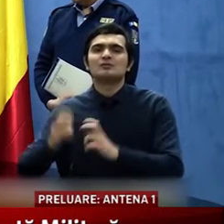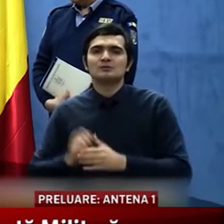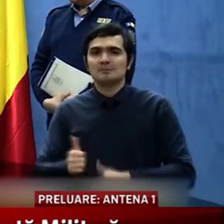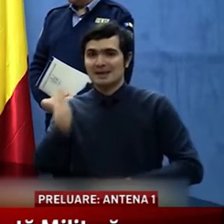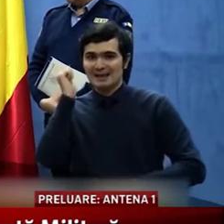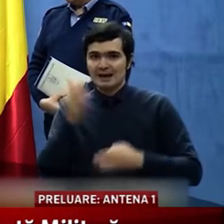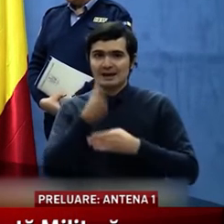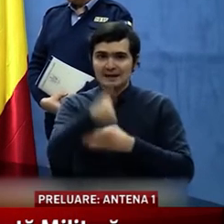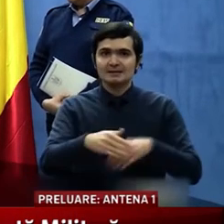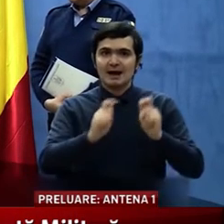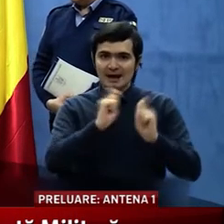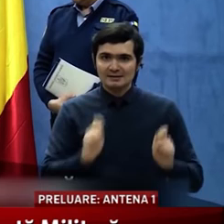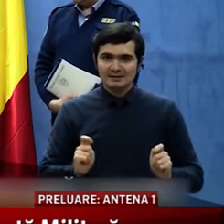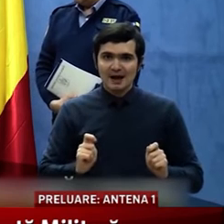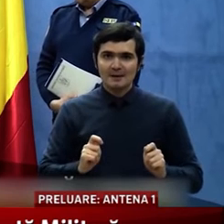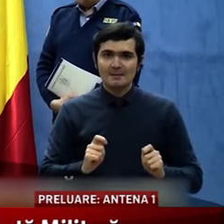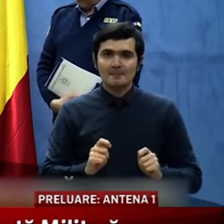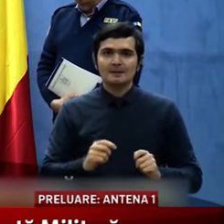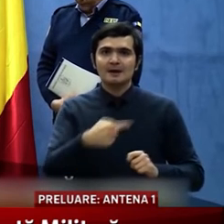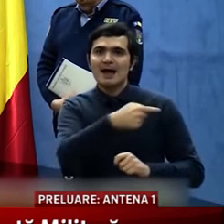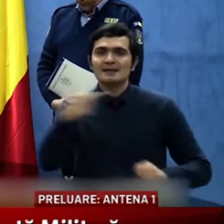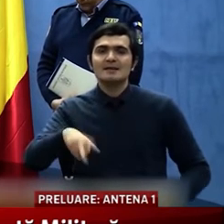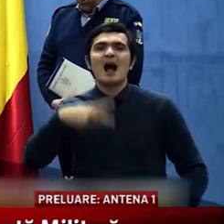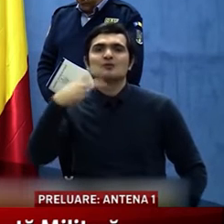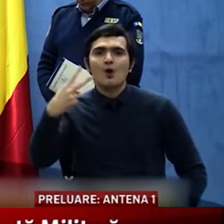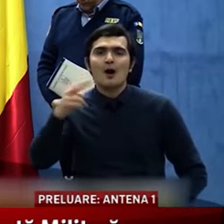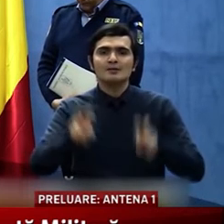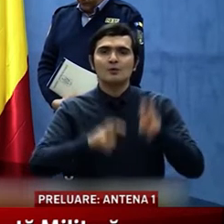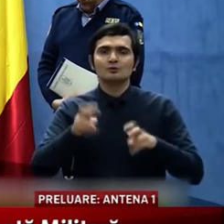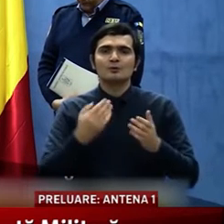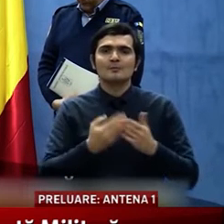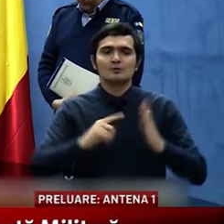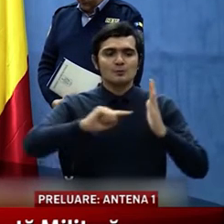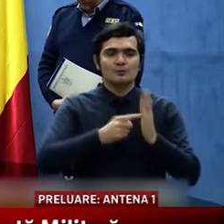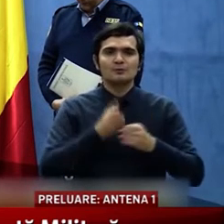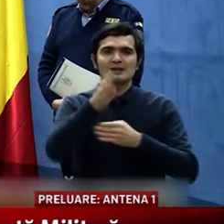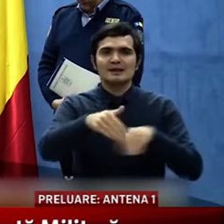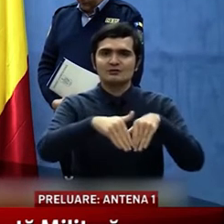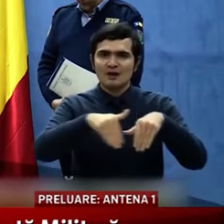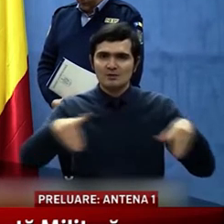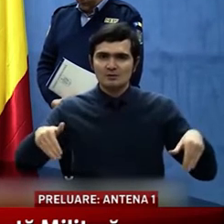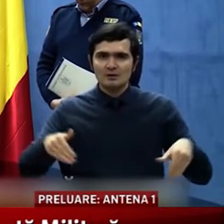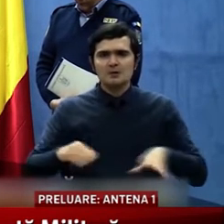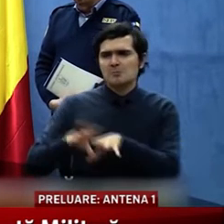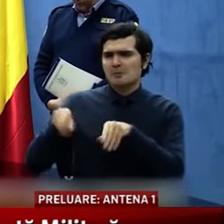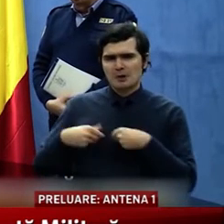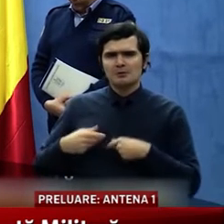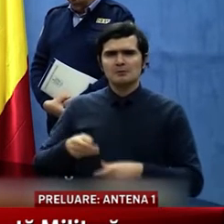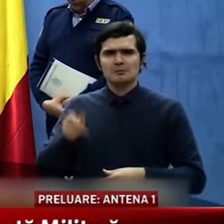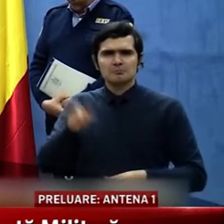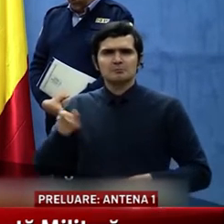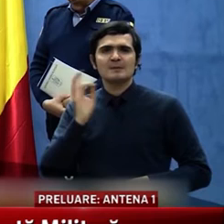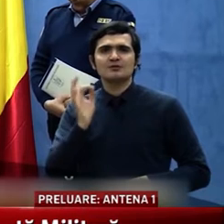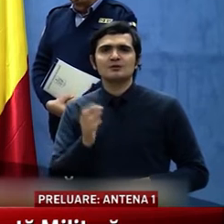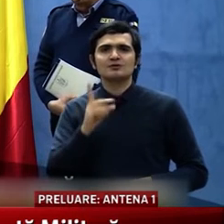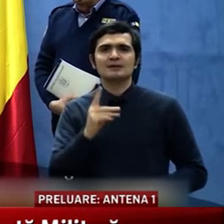în țară și în linia a doua de control instituită la nivelul punctelor de trecere a frontierei, împreună cu specialiștii